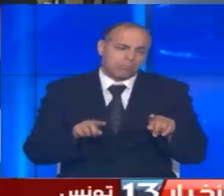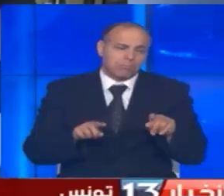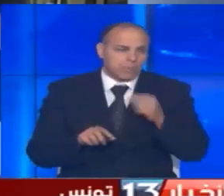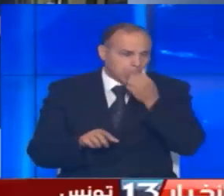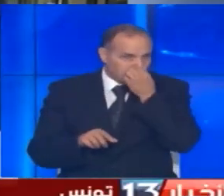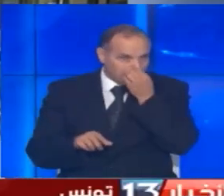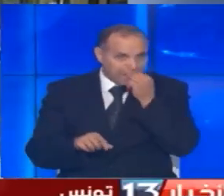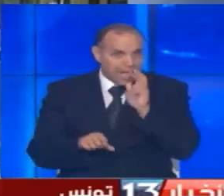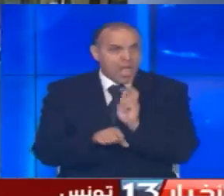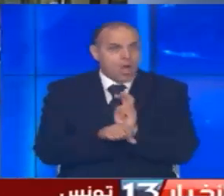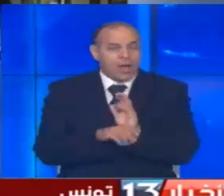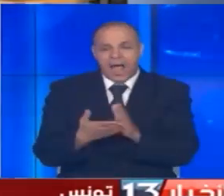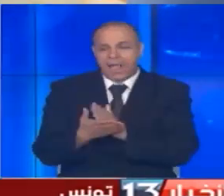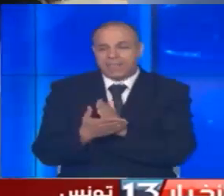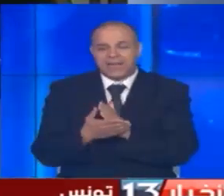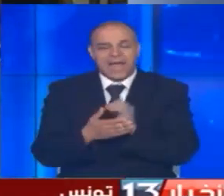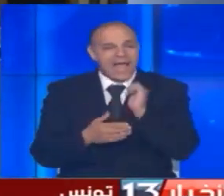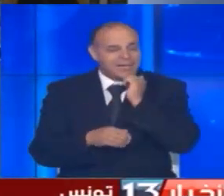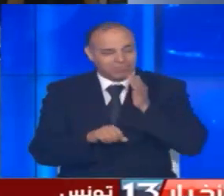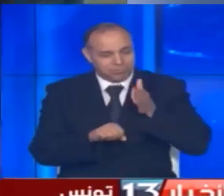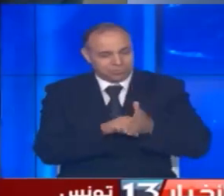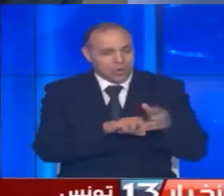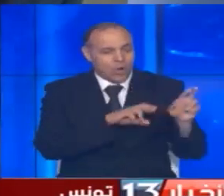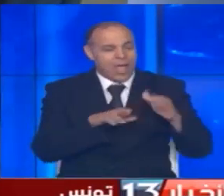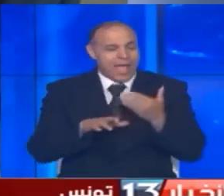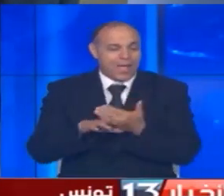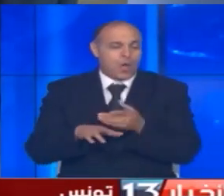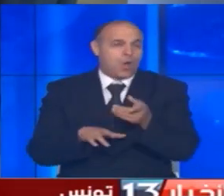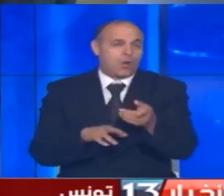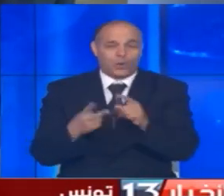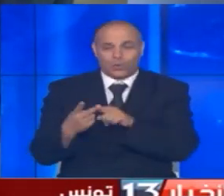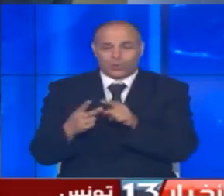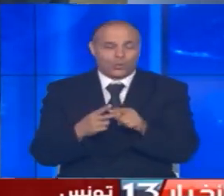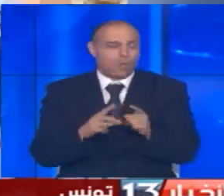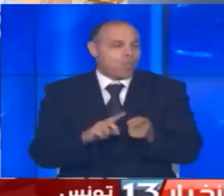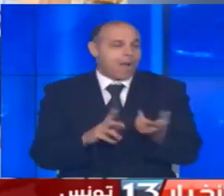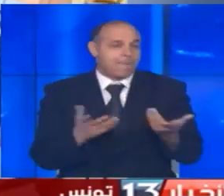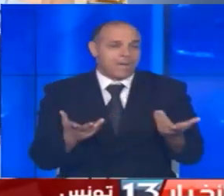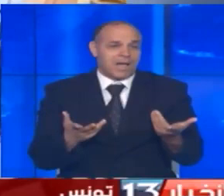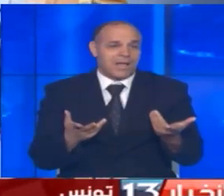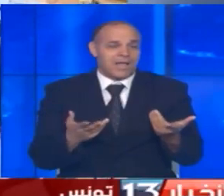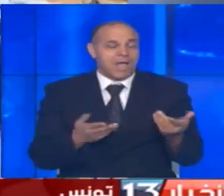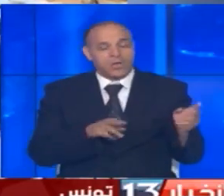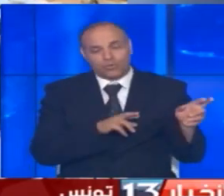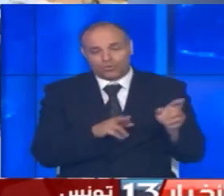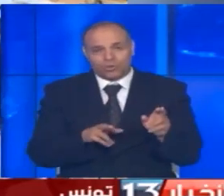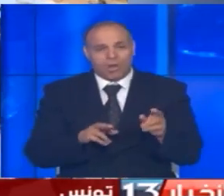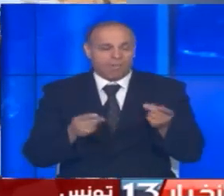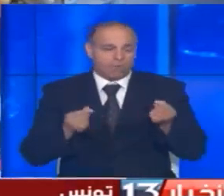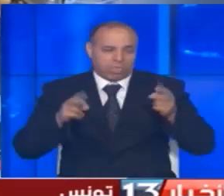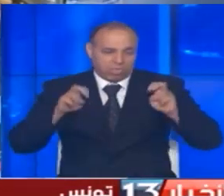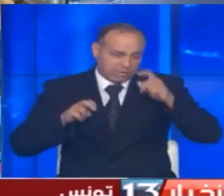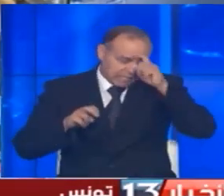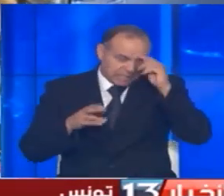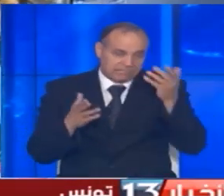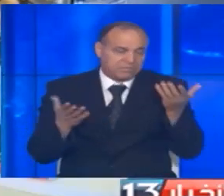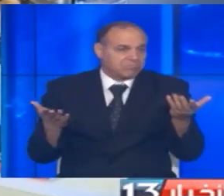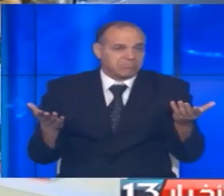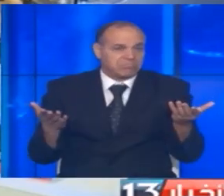ويبقى الاستعداد لعيد الإطحاء والعودة المدرسية عنصرين أساسيين في توضع الإقبال على التخفيضات الصيفية